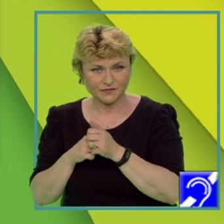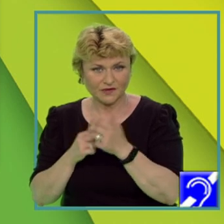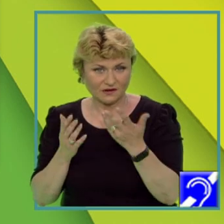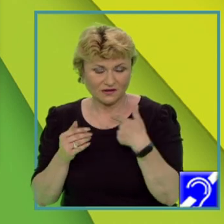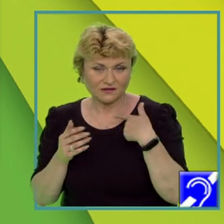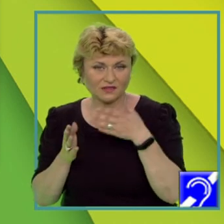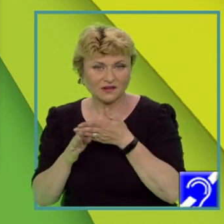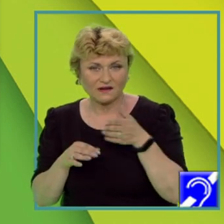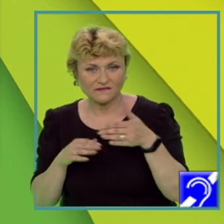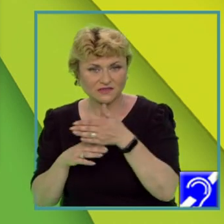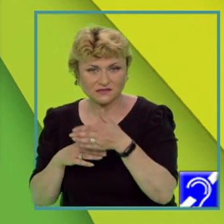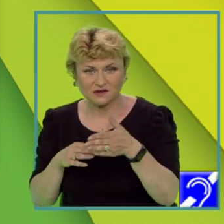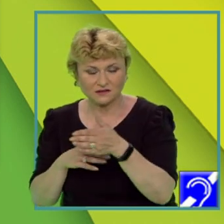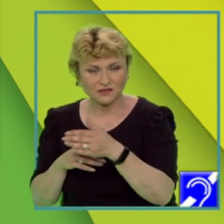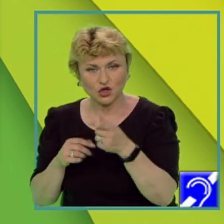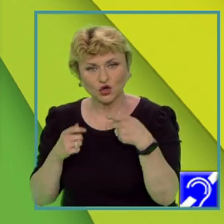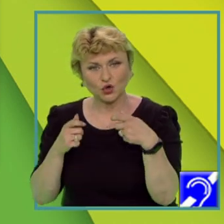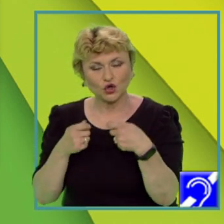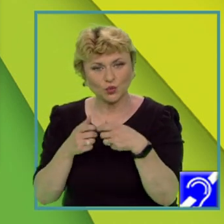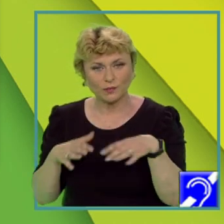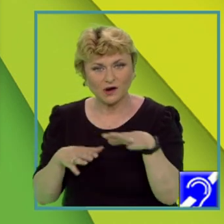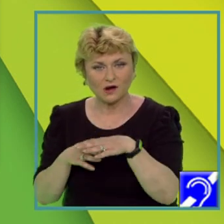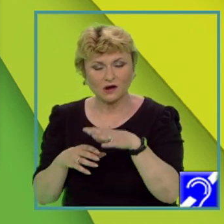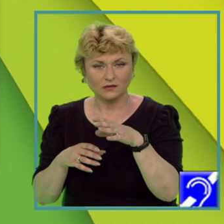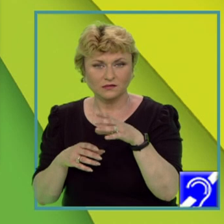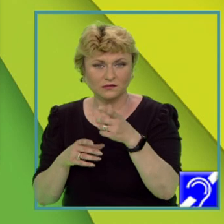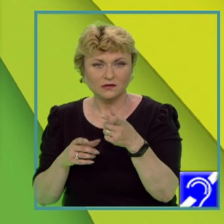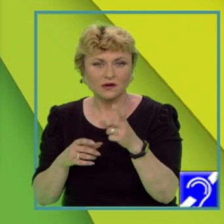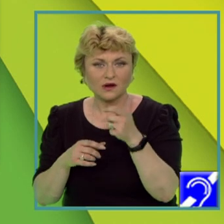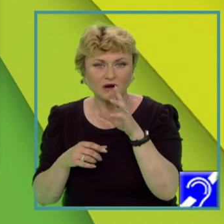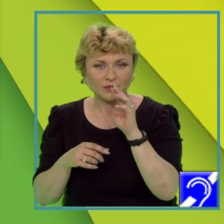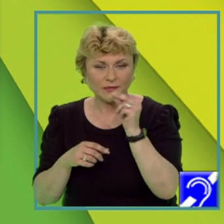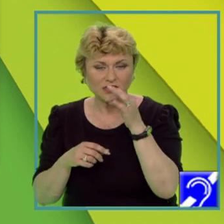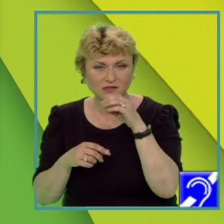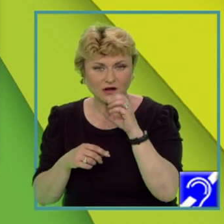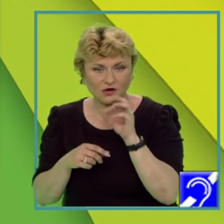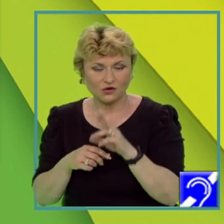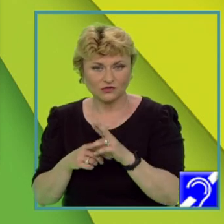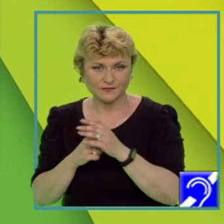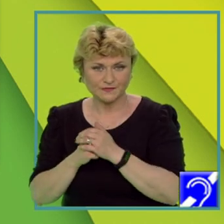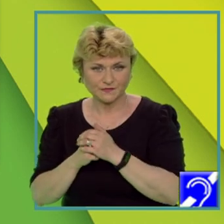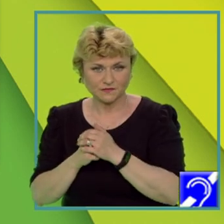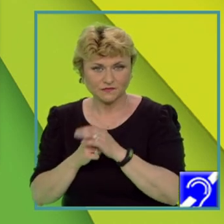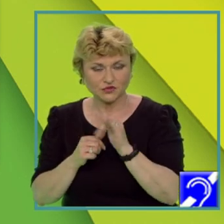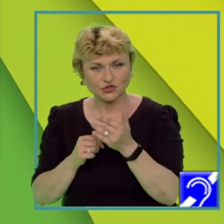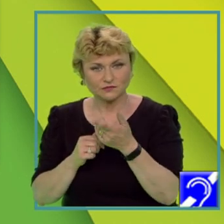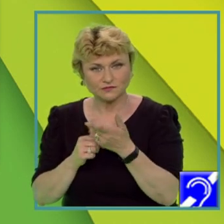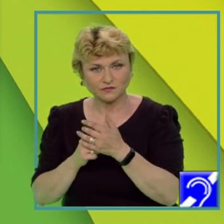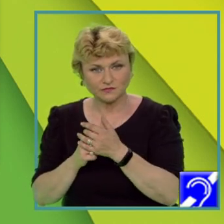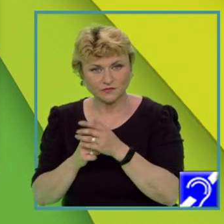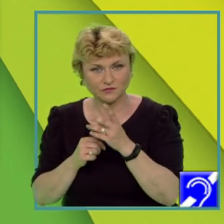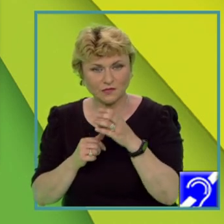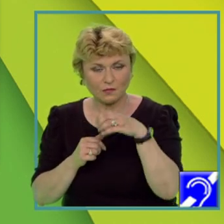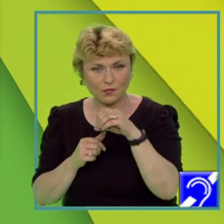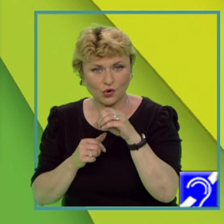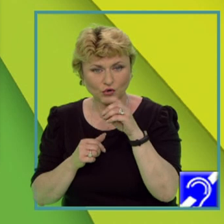traversează grupa centrală a Carpaților Oriental. Răspunsul corect este Bistrița. Bazinul carbonifer. Motul